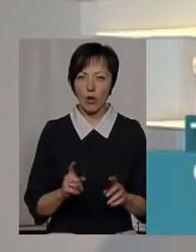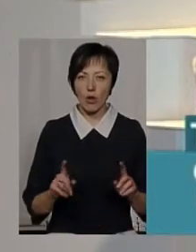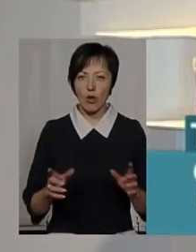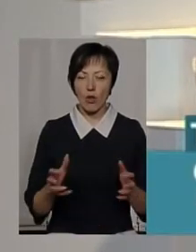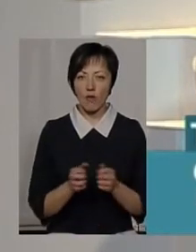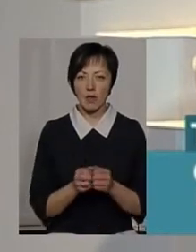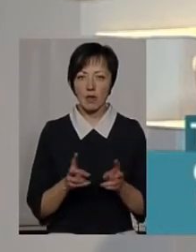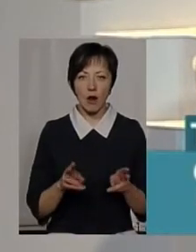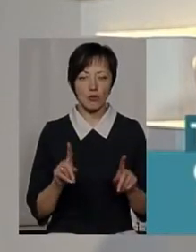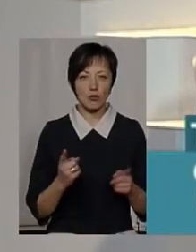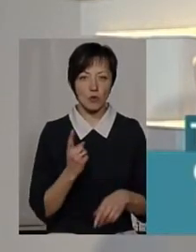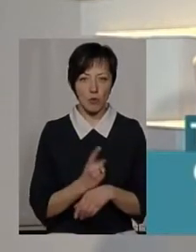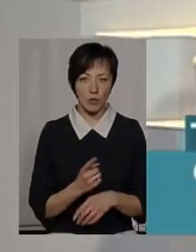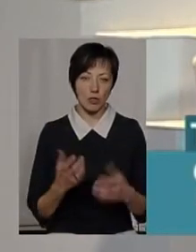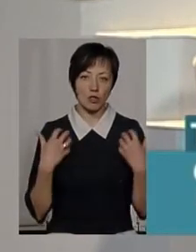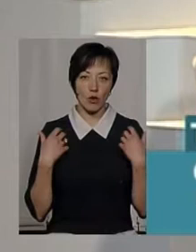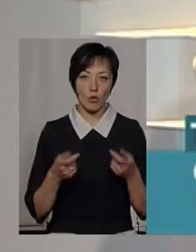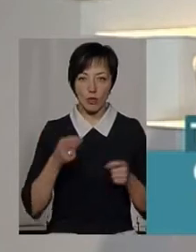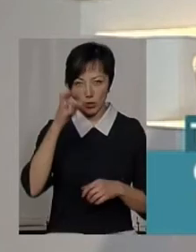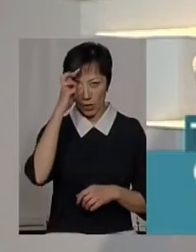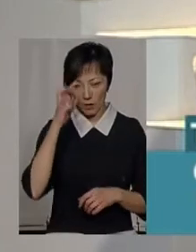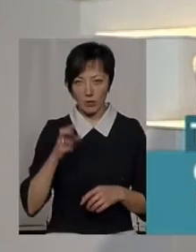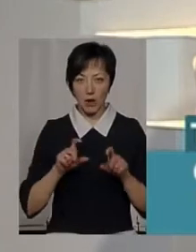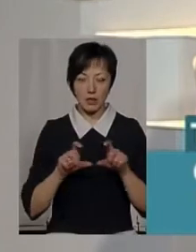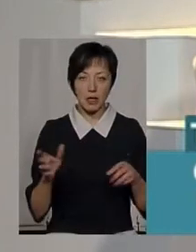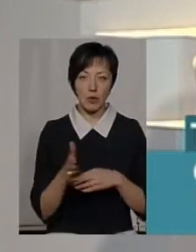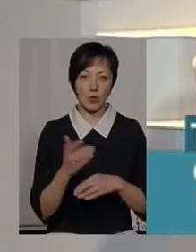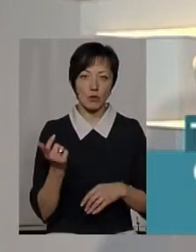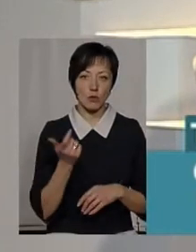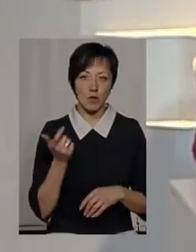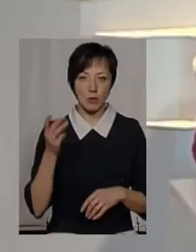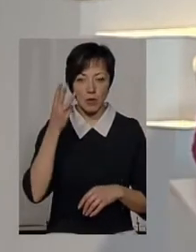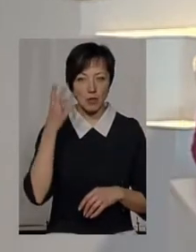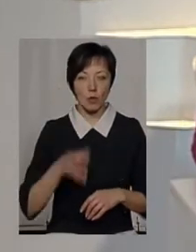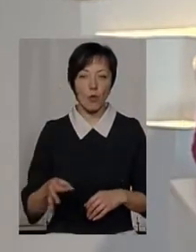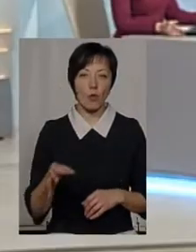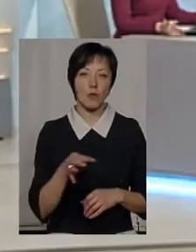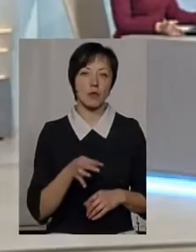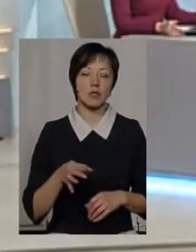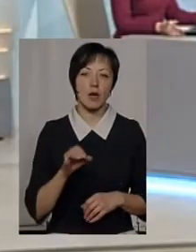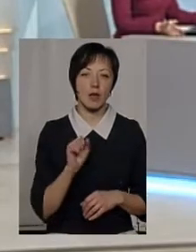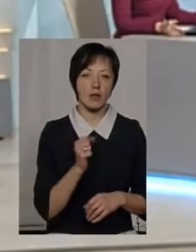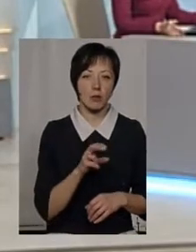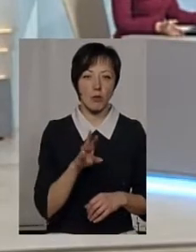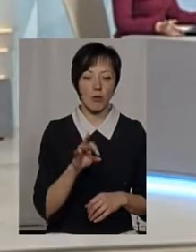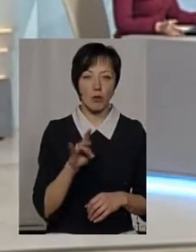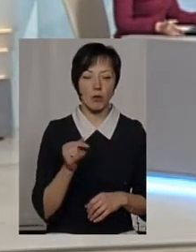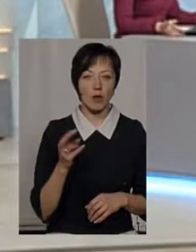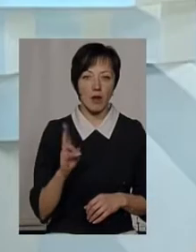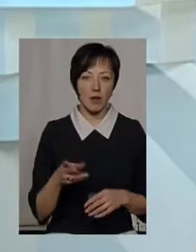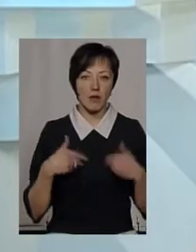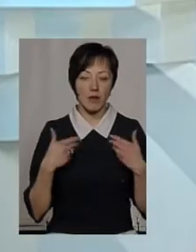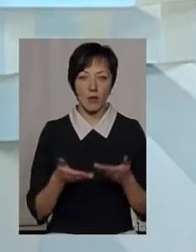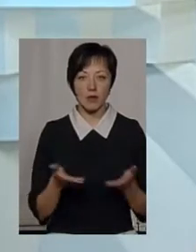обмеження? Говоримо нині у темі дня з начальником управління Державного агентства рибного господарства у Хмельницькій області Андрієм Полудняком.